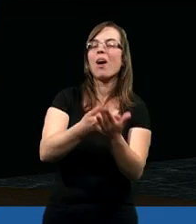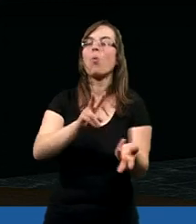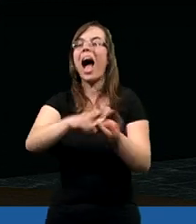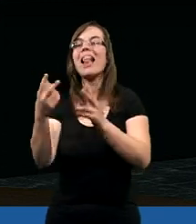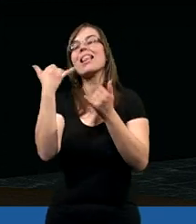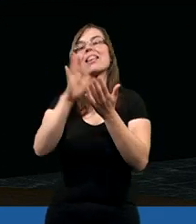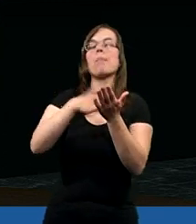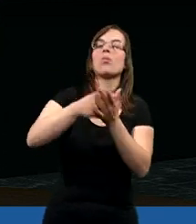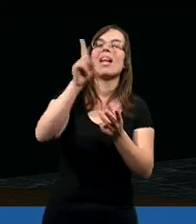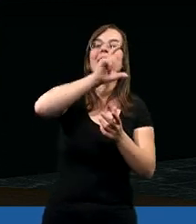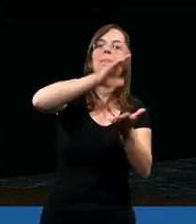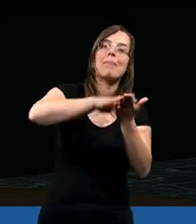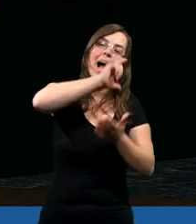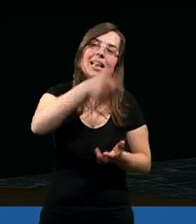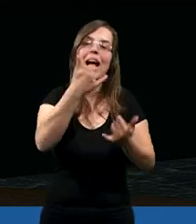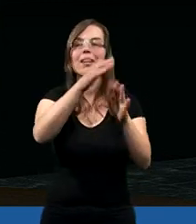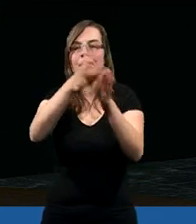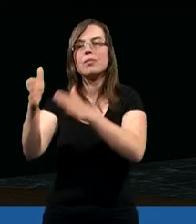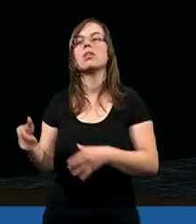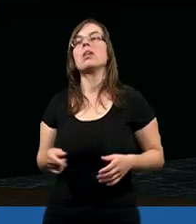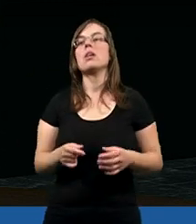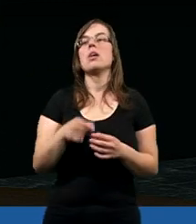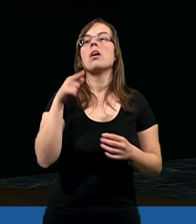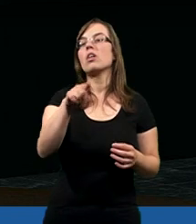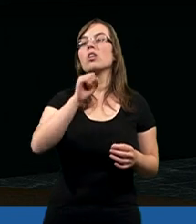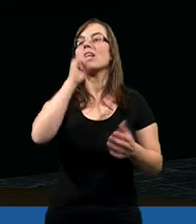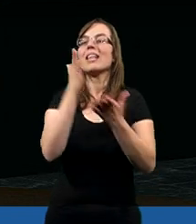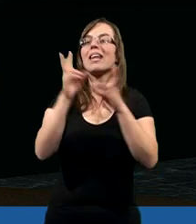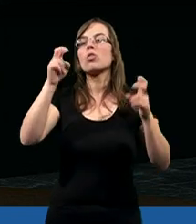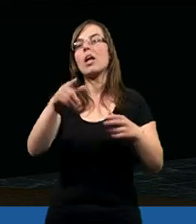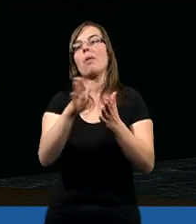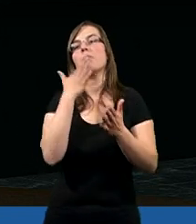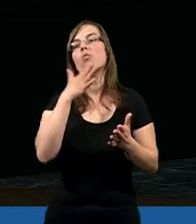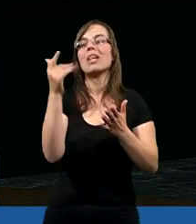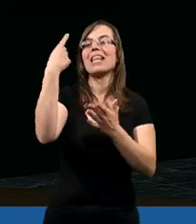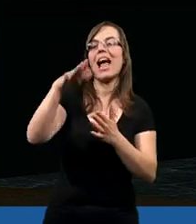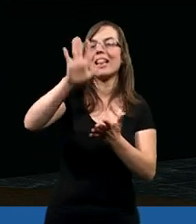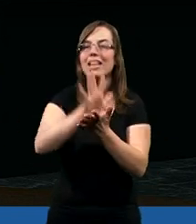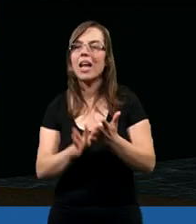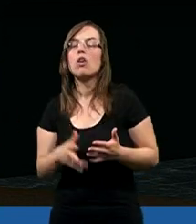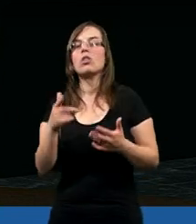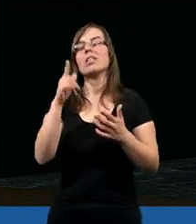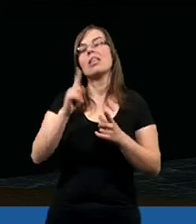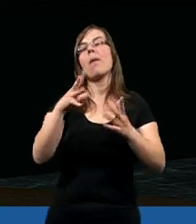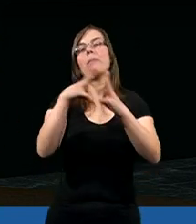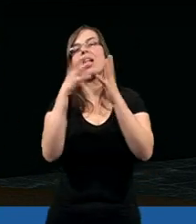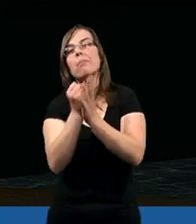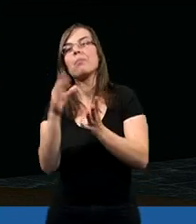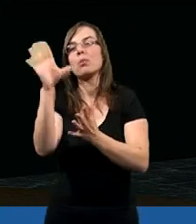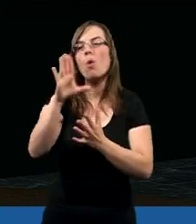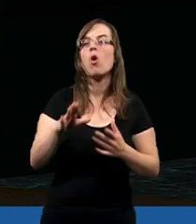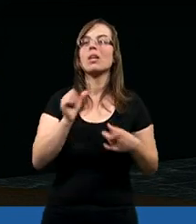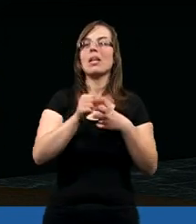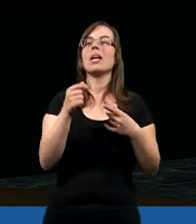przekładów. No dlaczego? Trzeba by się spytać tych kościołów i cytuję na przykład jeden z tekstów chociażby z dziesięciorga